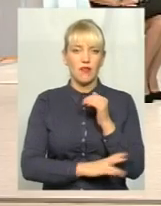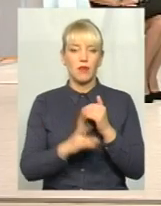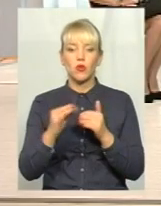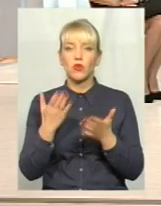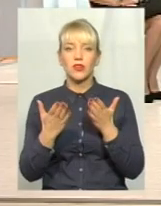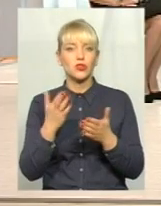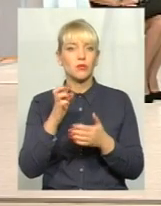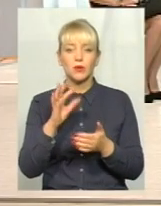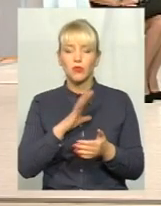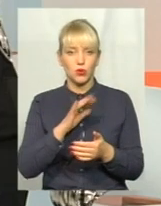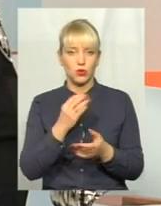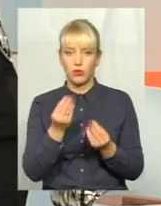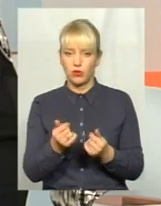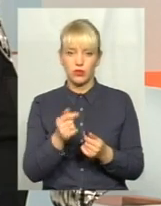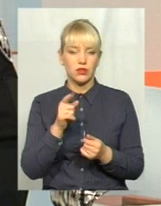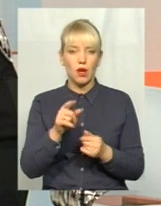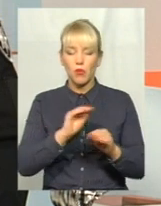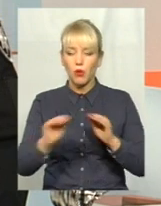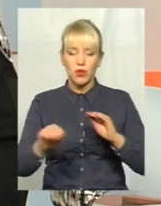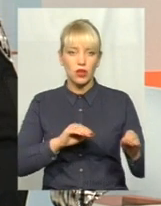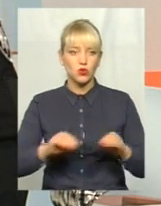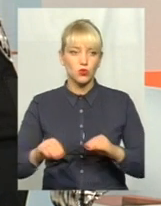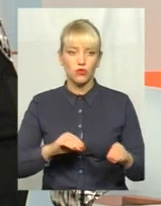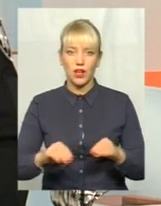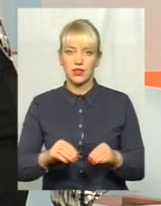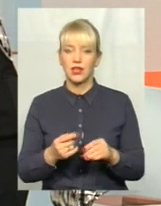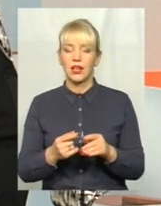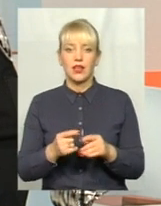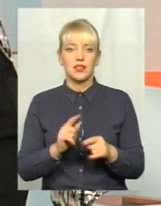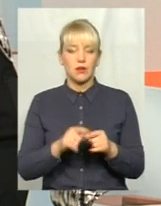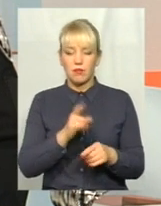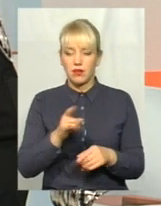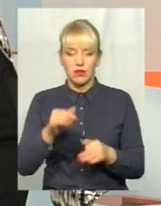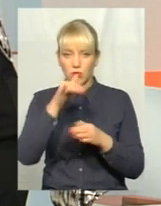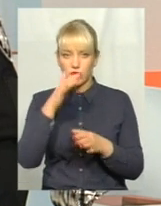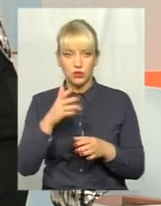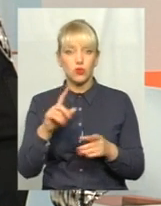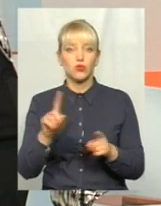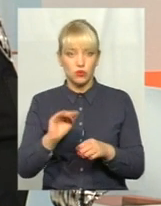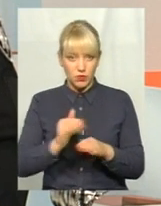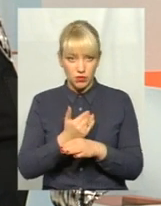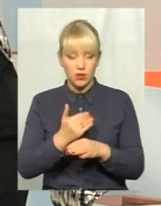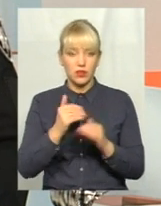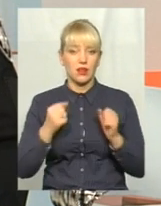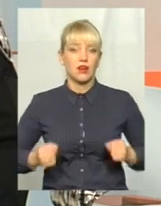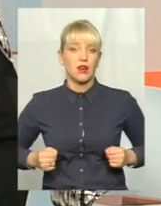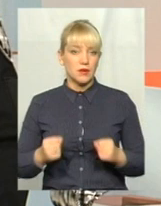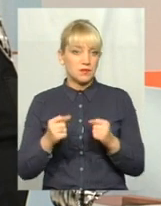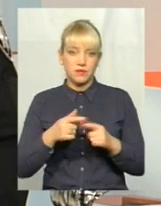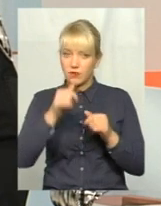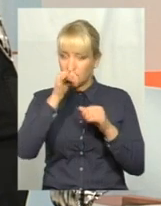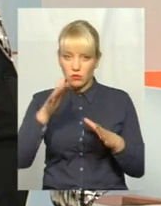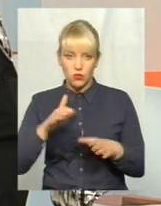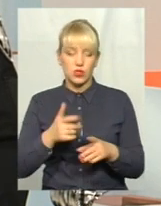там стоянку неможливо. Або демонтувати дитячий майданчик, що є непропустимо, або демонтувати, знести дерева, що є також